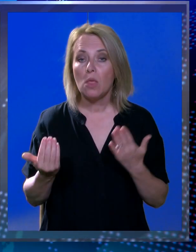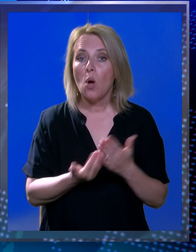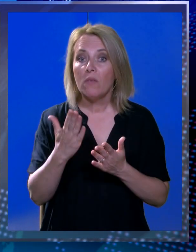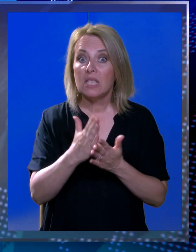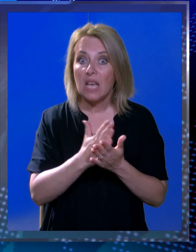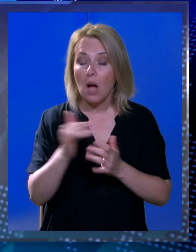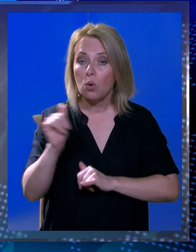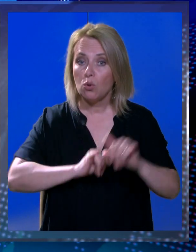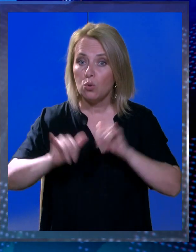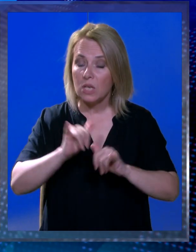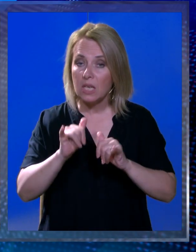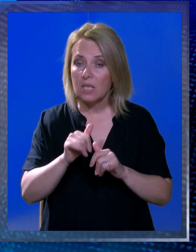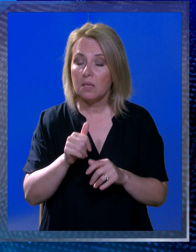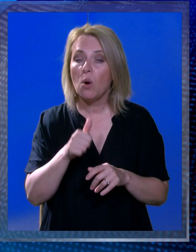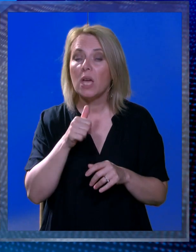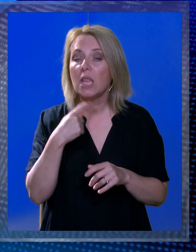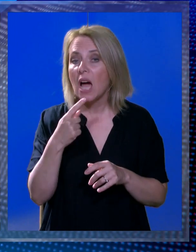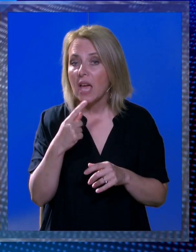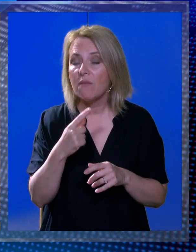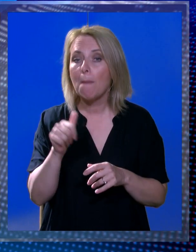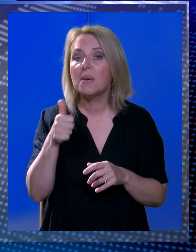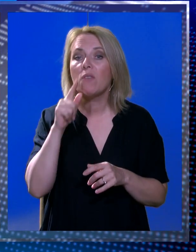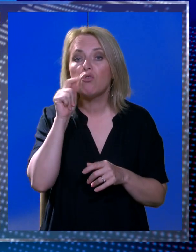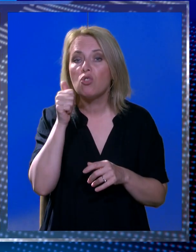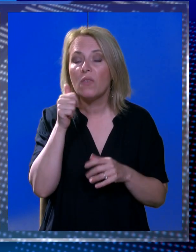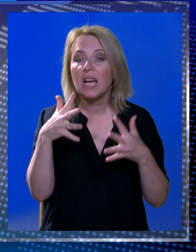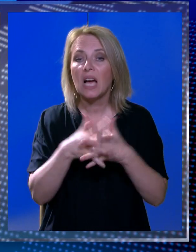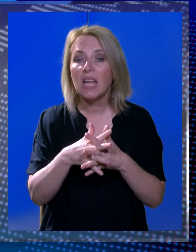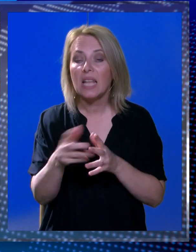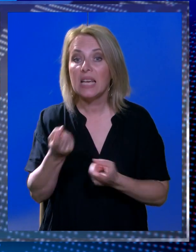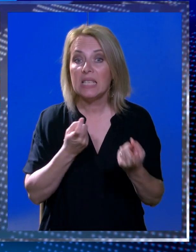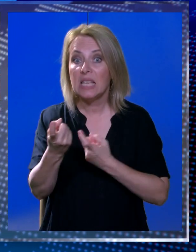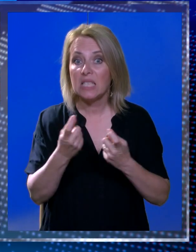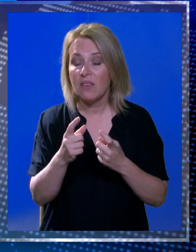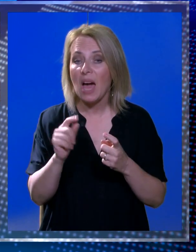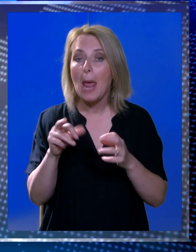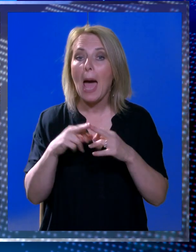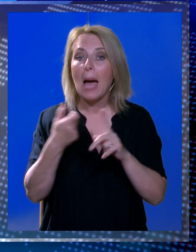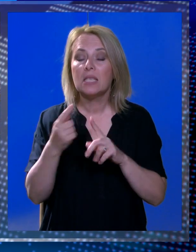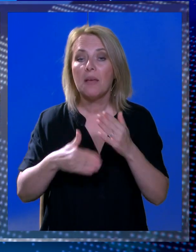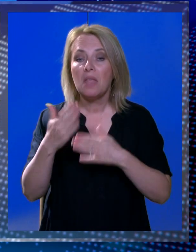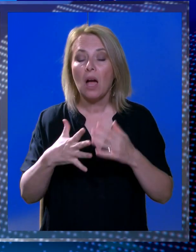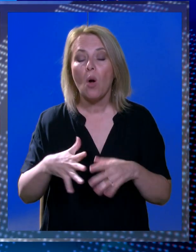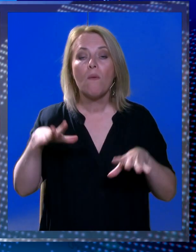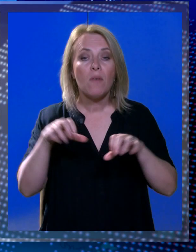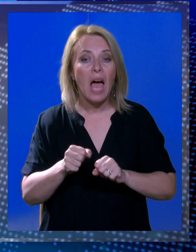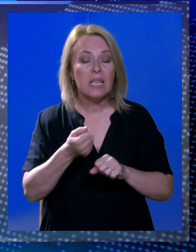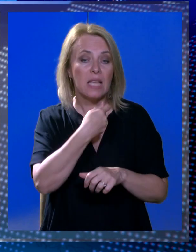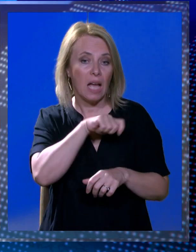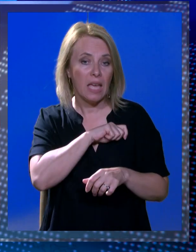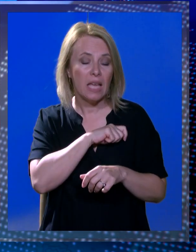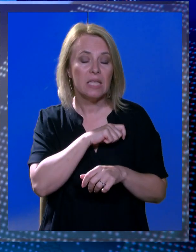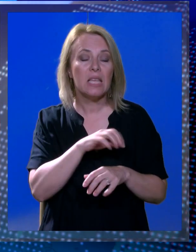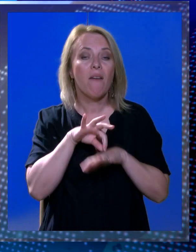Novi zakon o turizmu i restriktivne najave prvog čovjeka grada i dalje izazivaju reakcije. Nakon vlasnika turističkih agencija, vodiča i